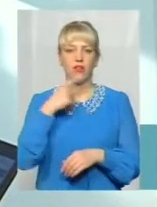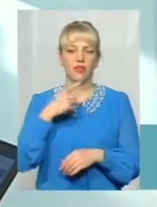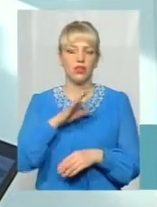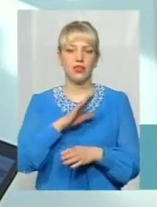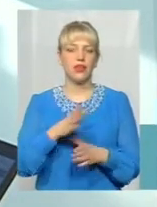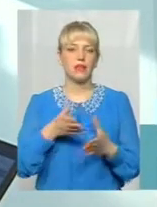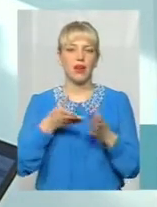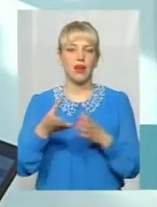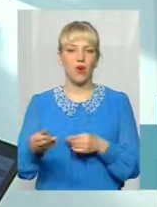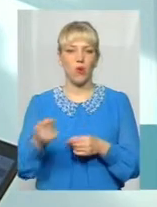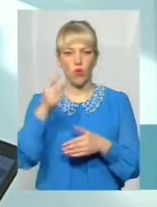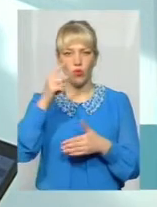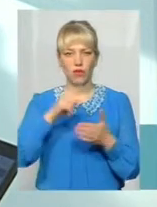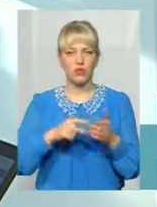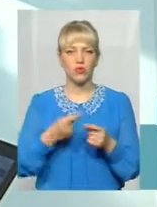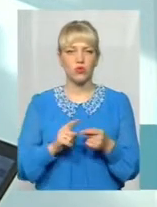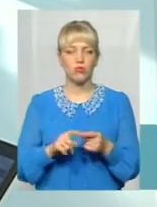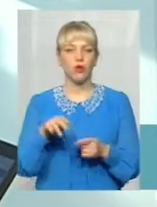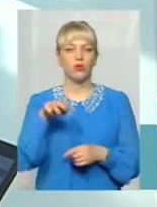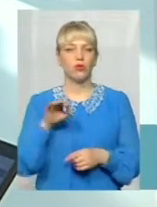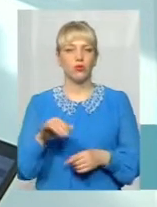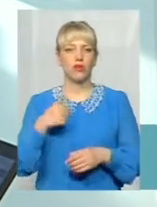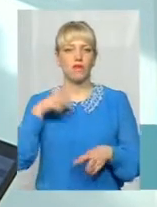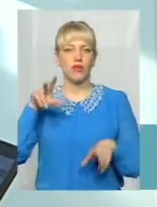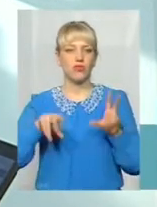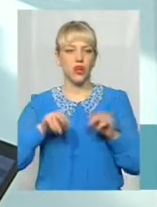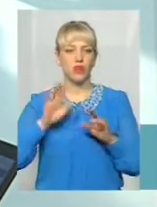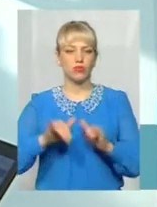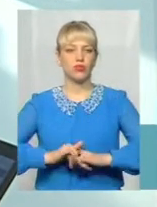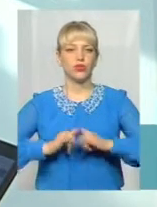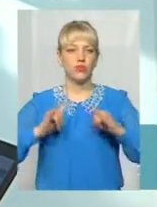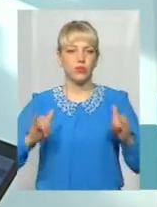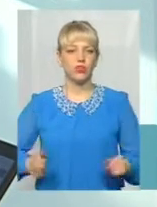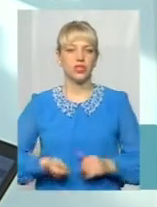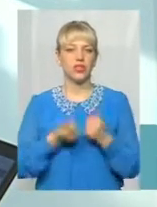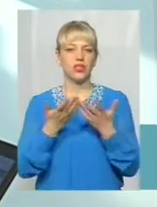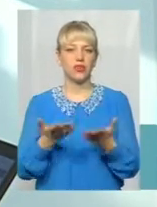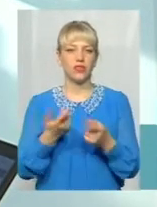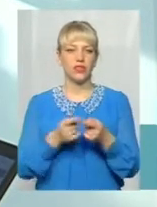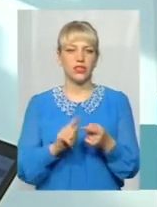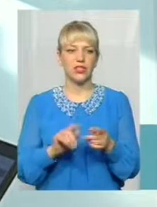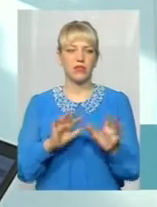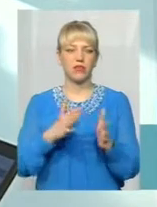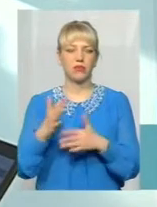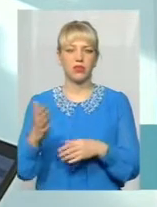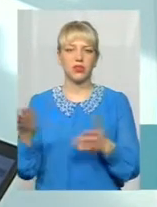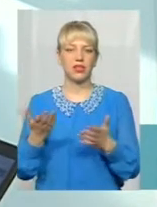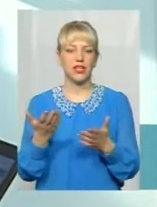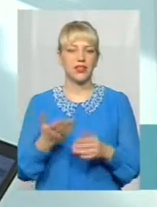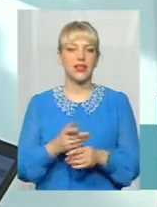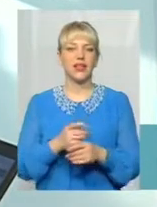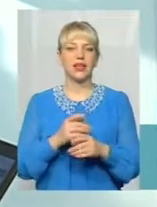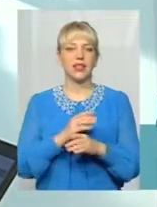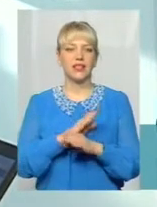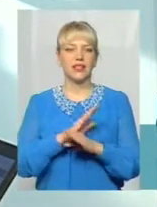їх в цьому, то я вважаю, що це просто буде збільшення кількості цих випадків, яке в жодному разі не